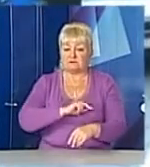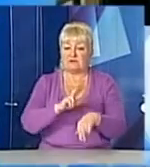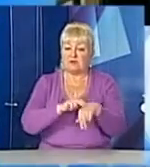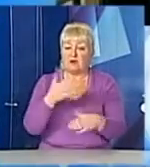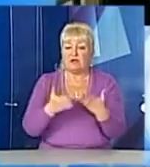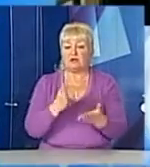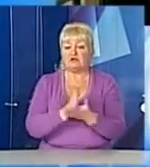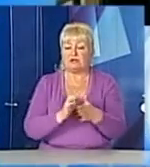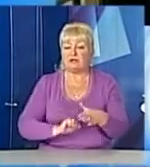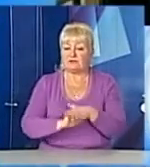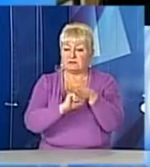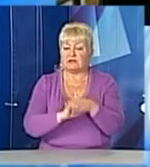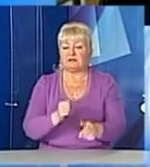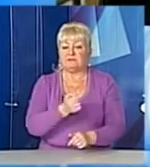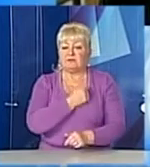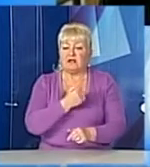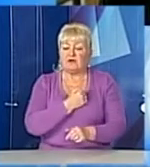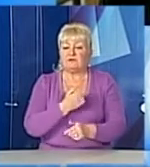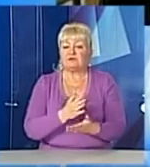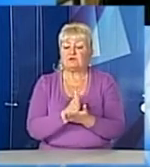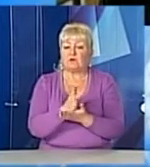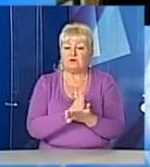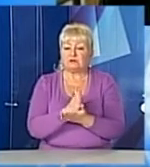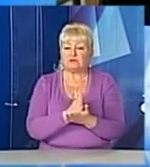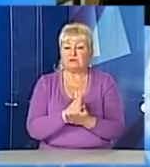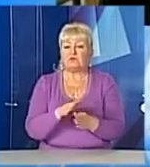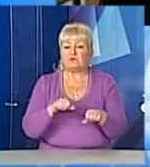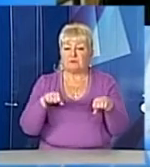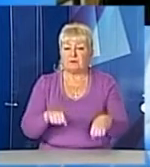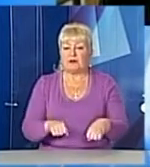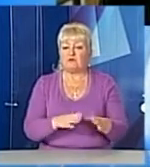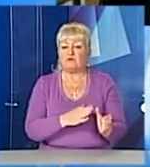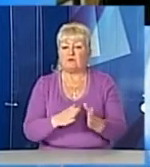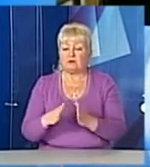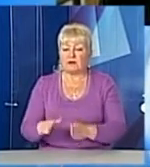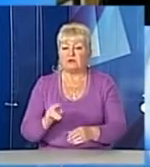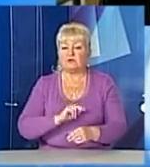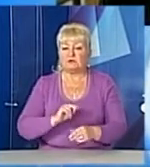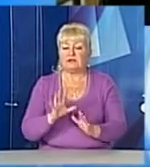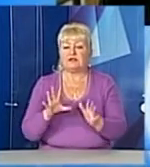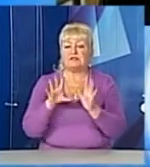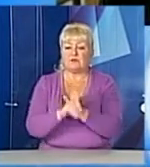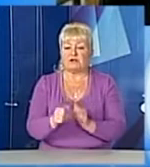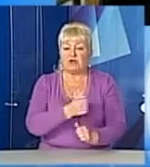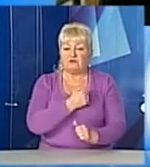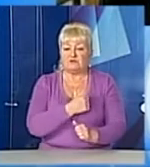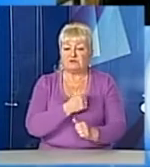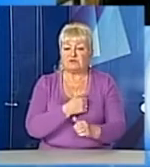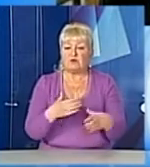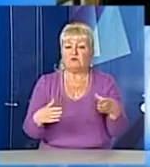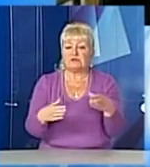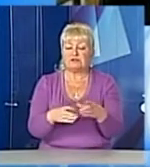підстави. Військова служба правопорядку фактично діє лише у межах військової частини щодо